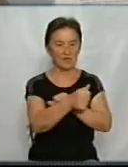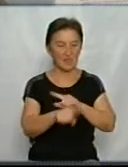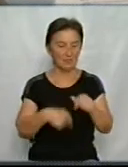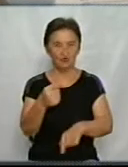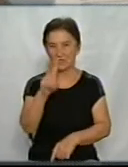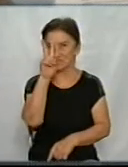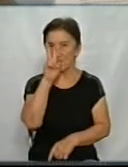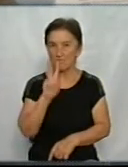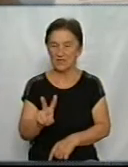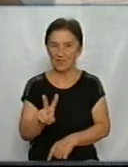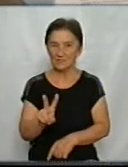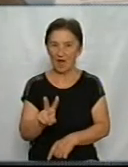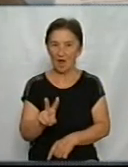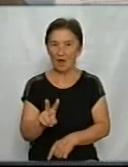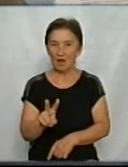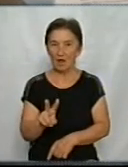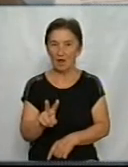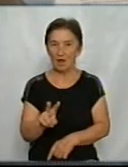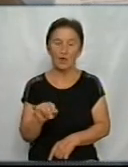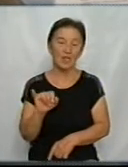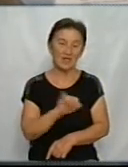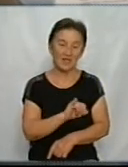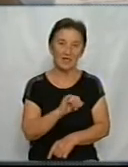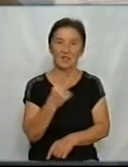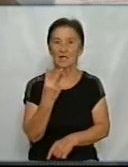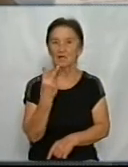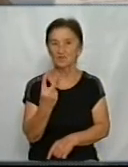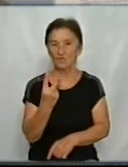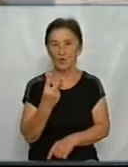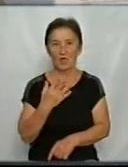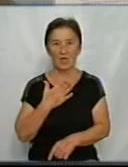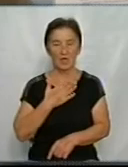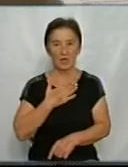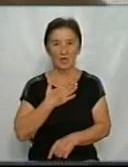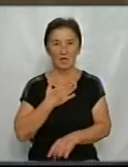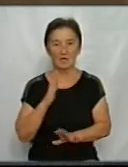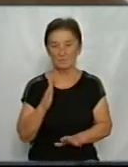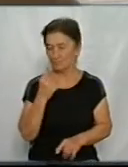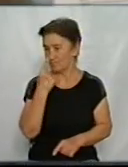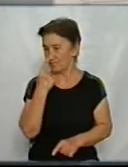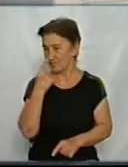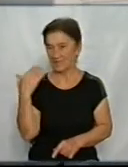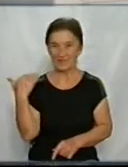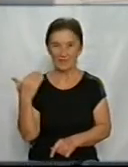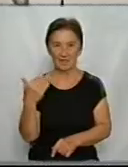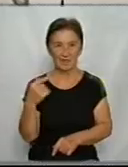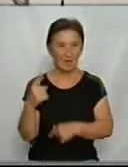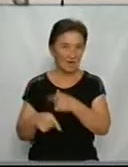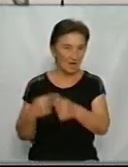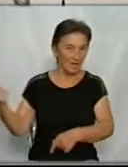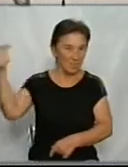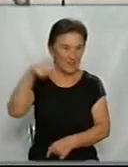місяці після полону. І двоє наших хлопців повернулися буквально майже через п'ять років.